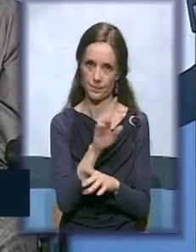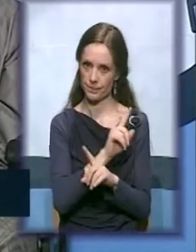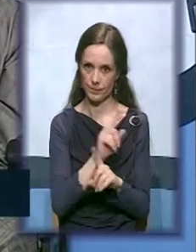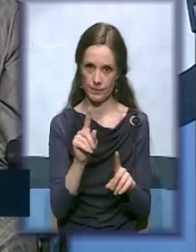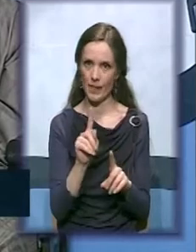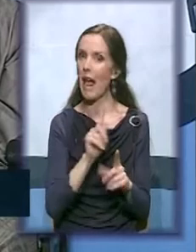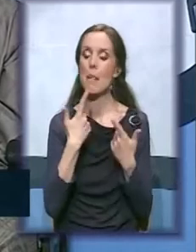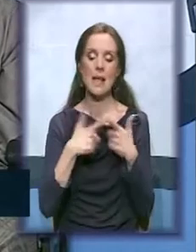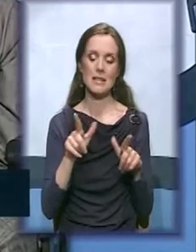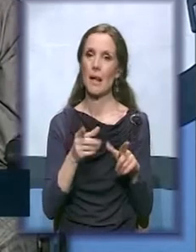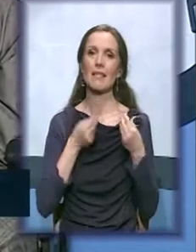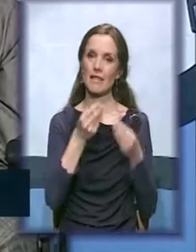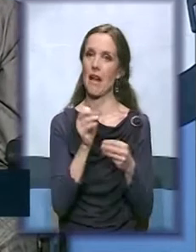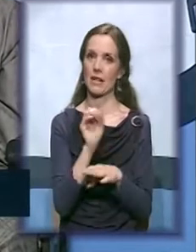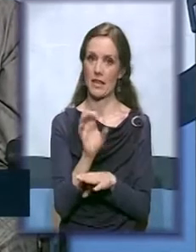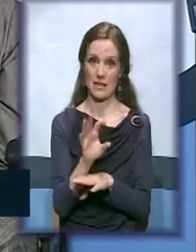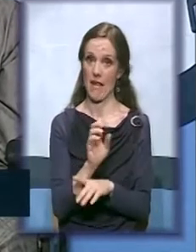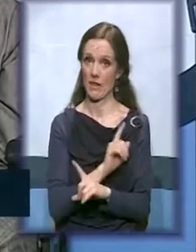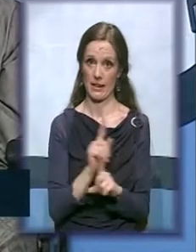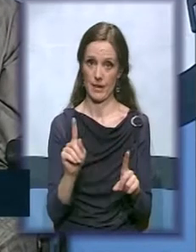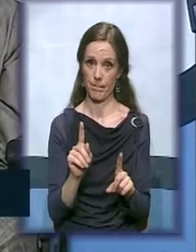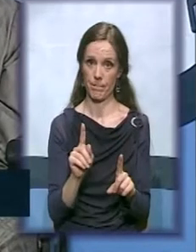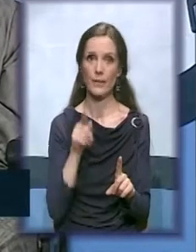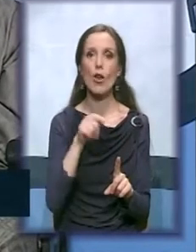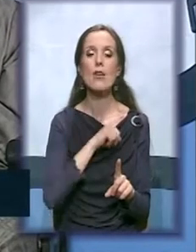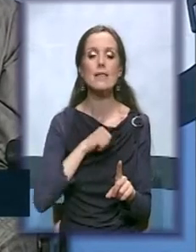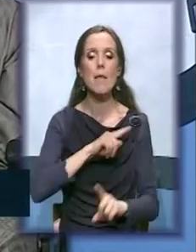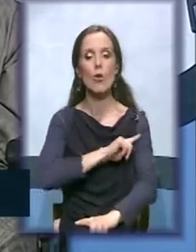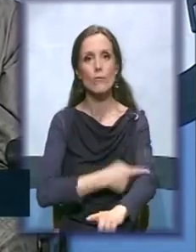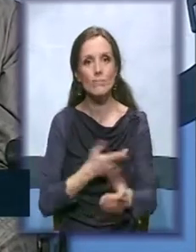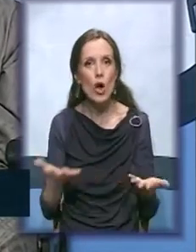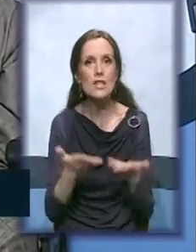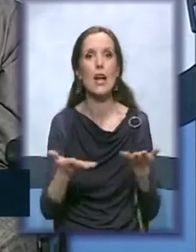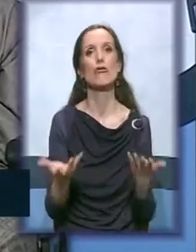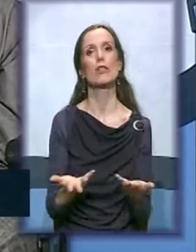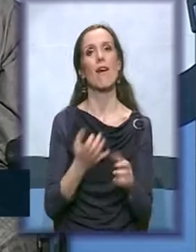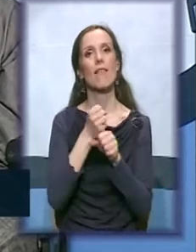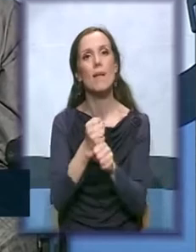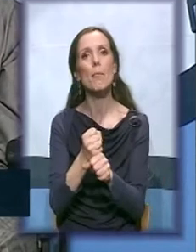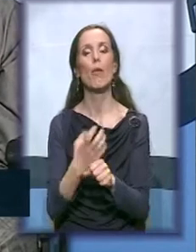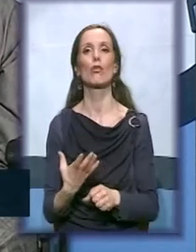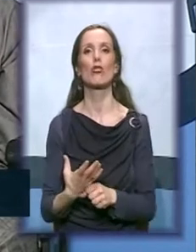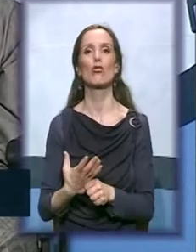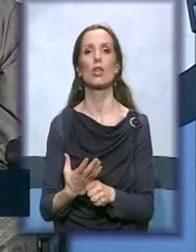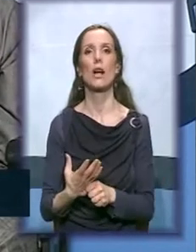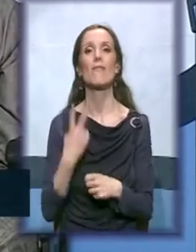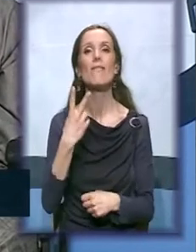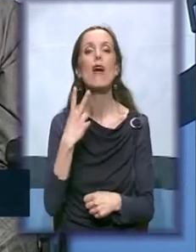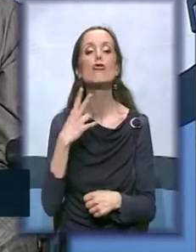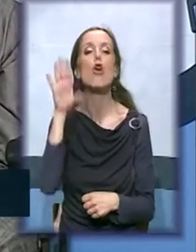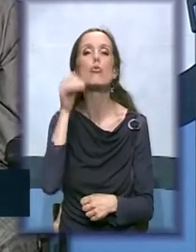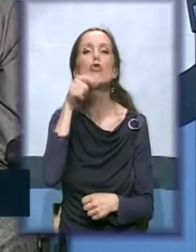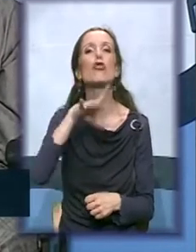smete dajete savjete. Tu je priča o snaživanja, podrške. Važno je slušati